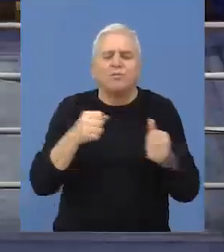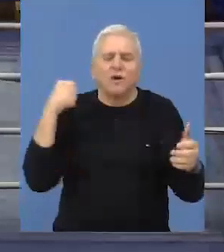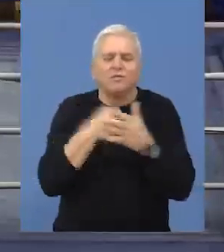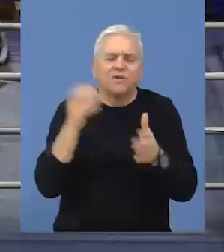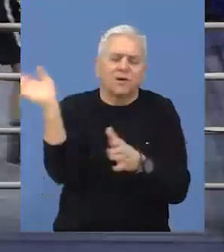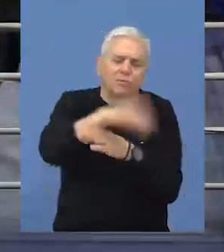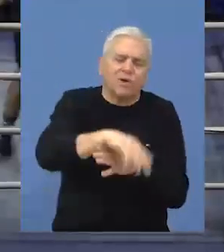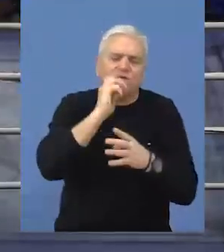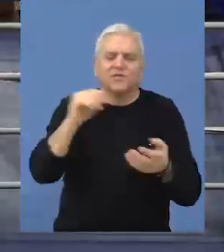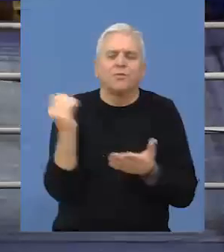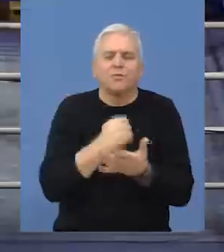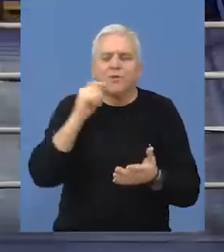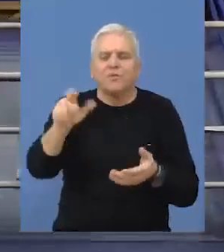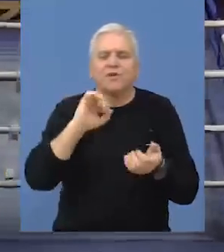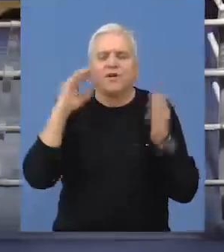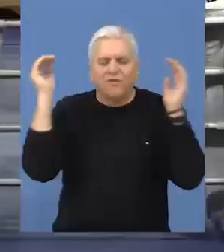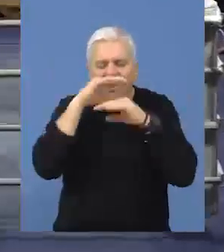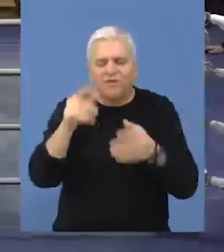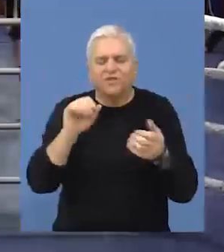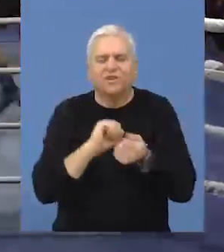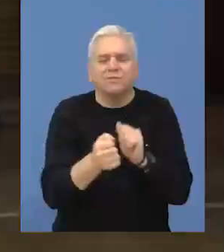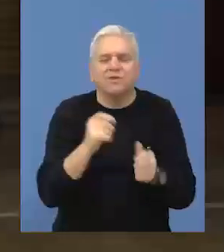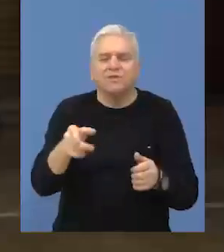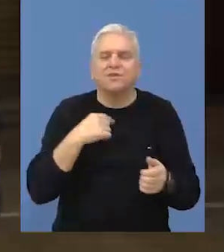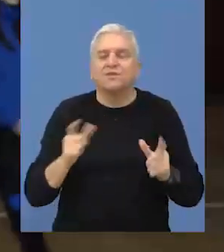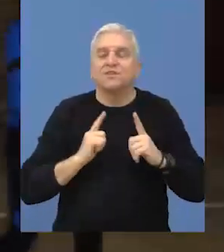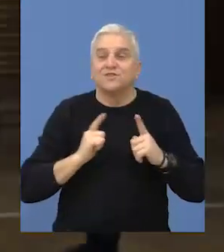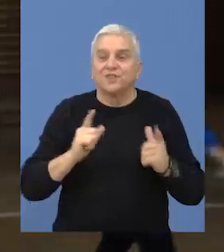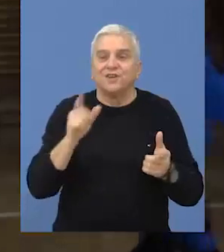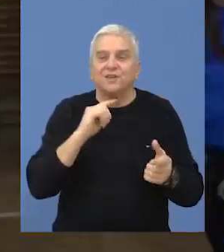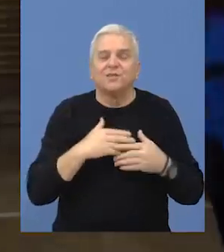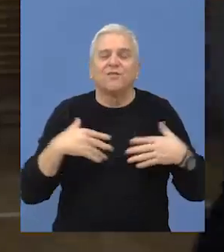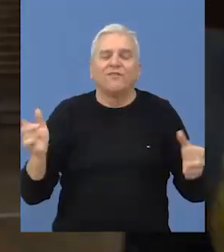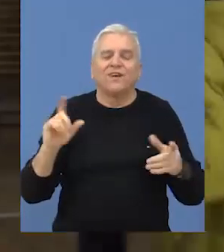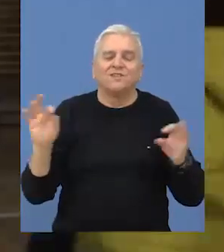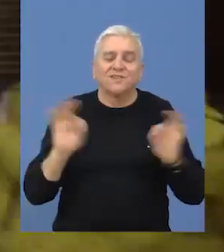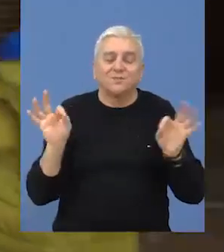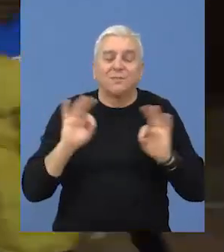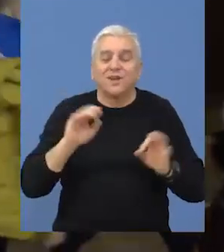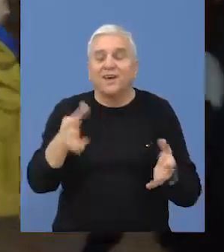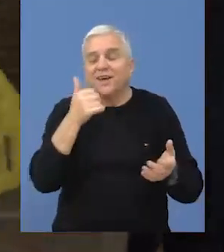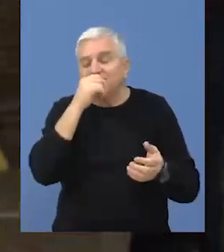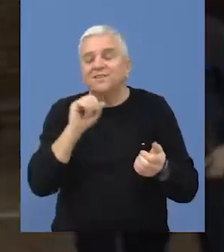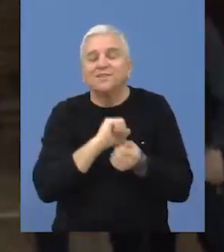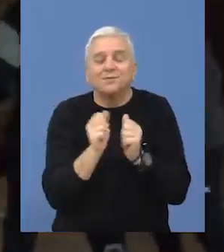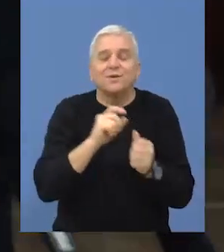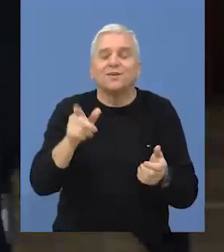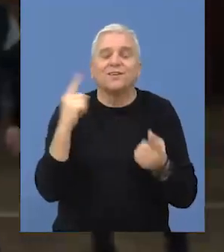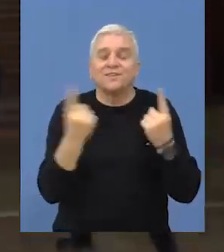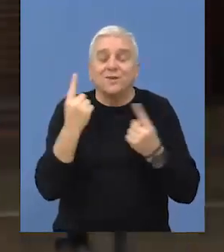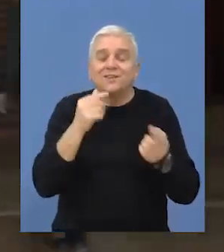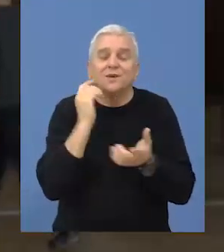drugoj rundi tehničkim nokautom završio ovo veče. S tič samog meča očekivo sam, mnogo više sam spremnije, međutim,